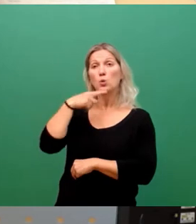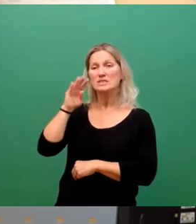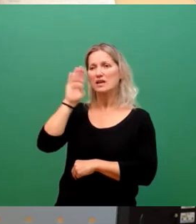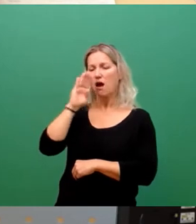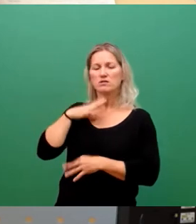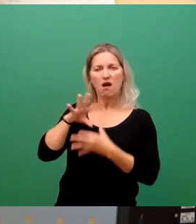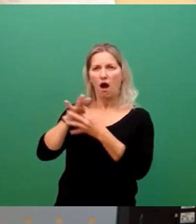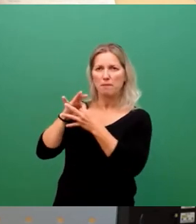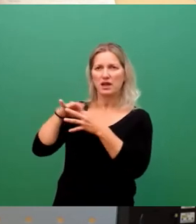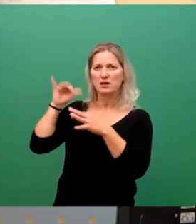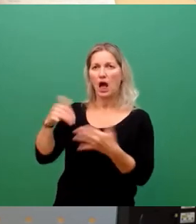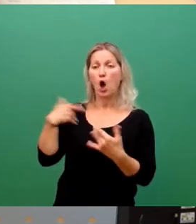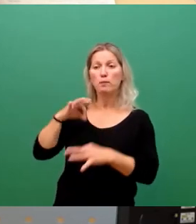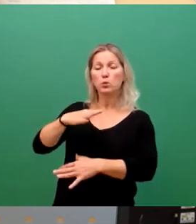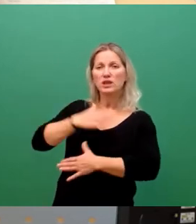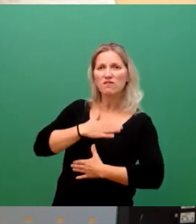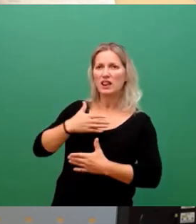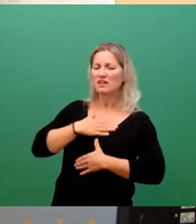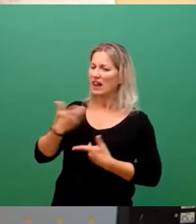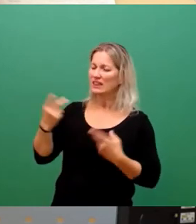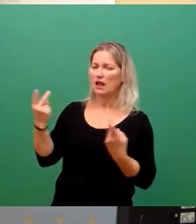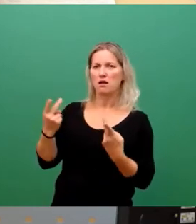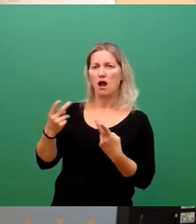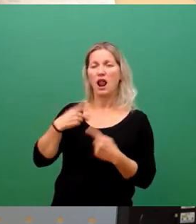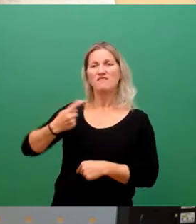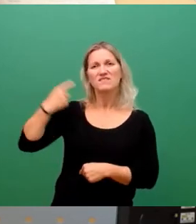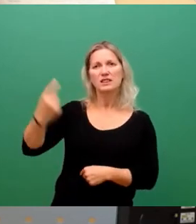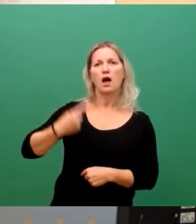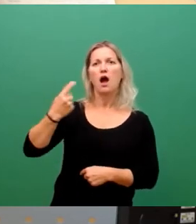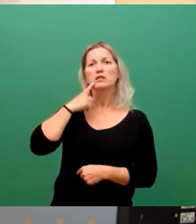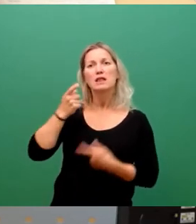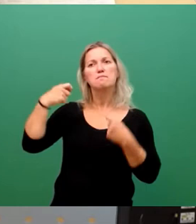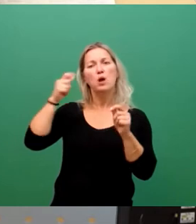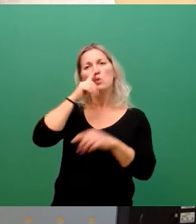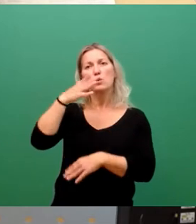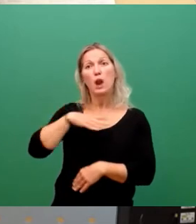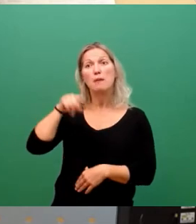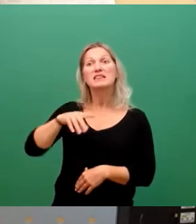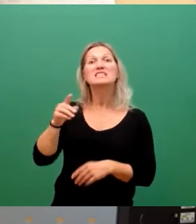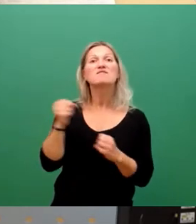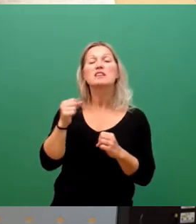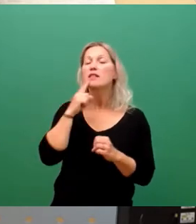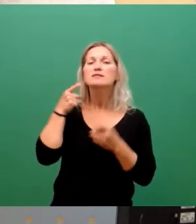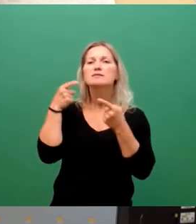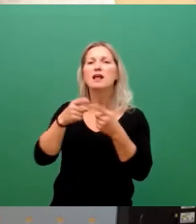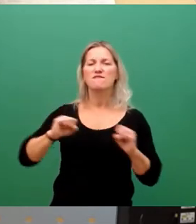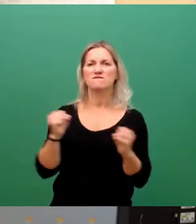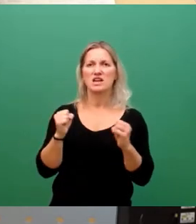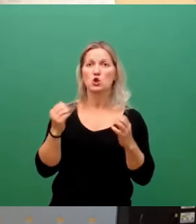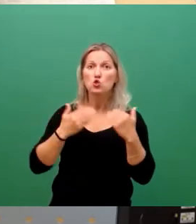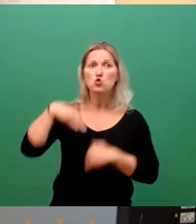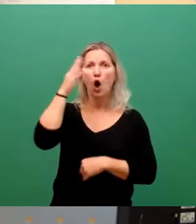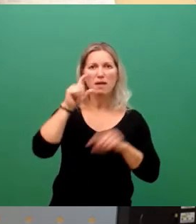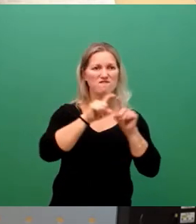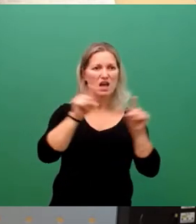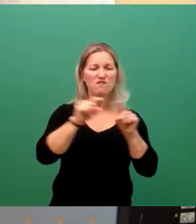wir schön finden oder das können wir schlecht finden. Wir können Windräder bauen, wenn wir das wollen. Aber wir wollen diesen Winter nicht frieren. Wir wollen nicht noch mehr Unternehmen in die Insolvenz